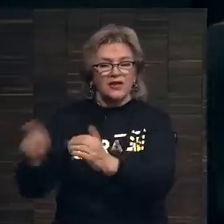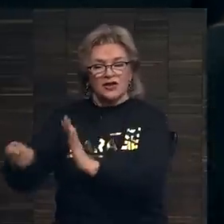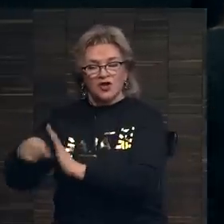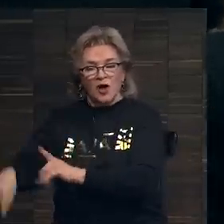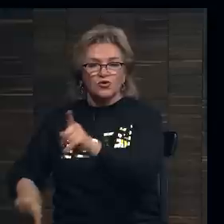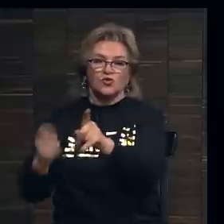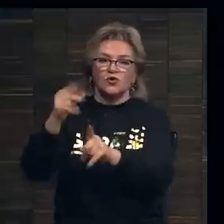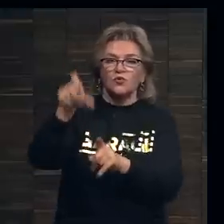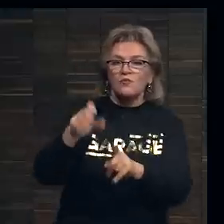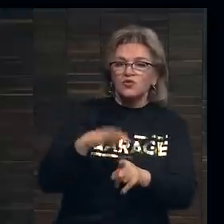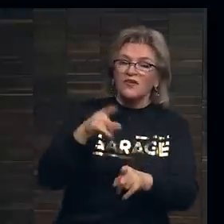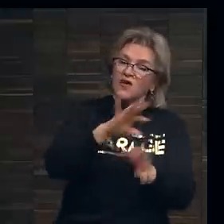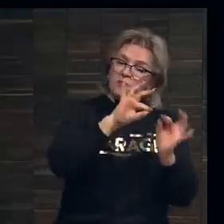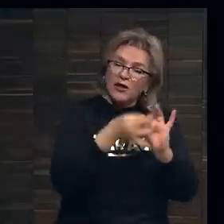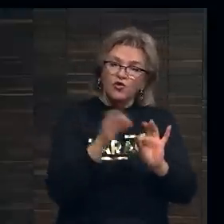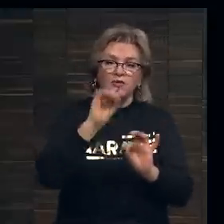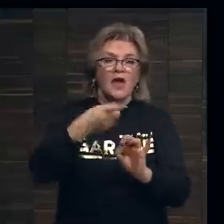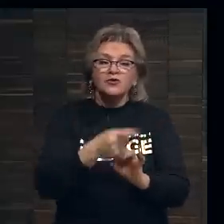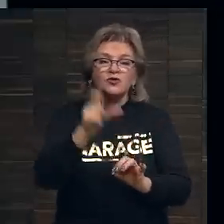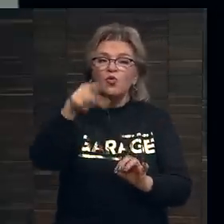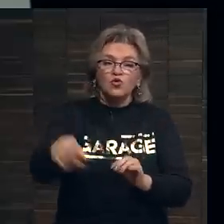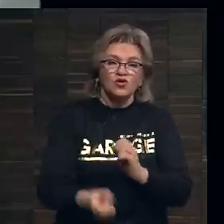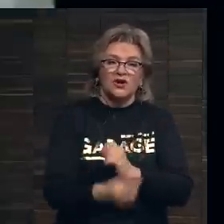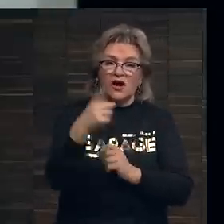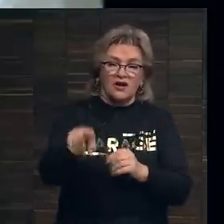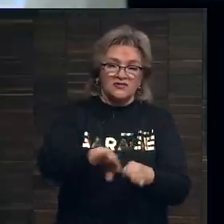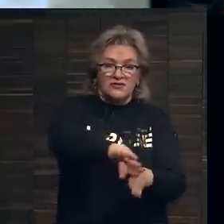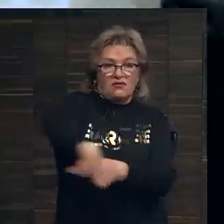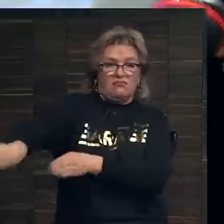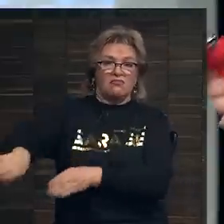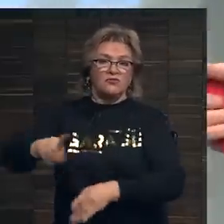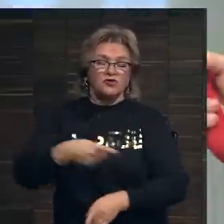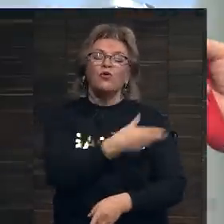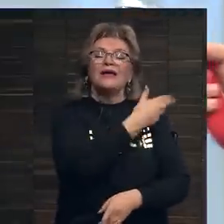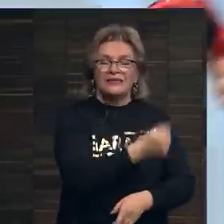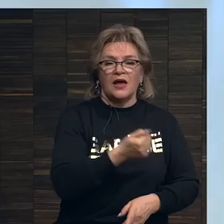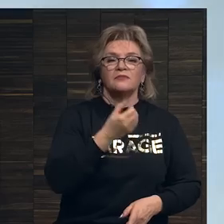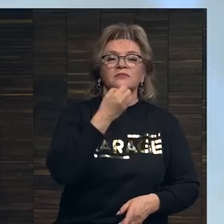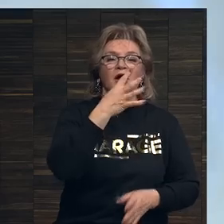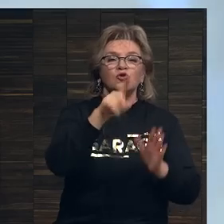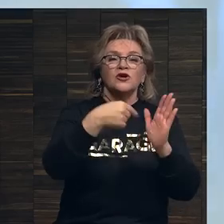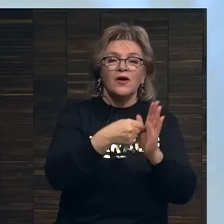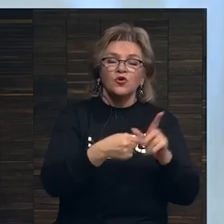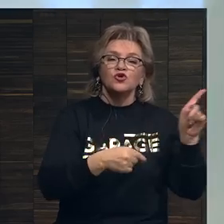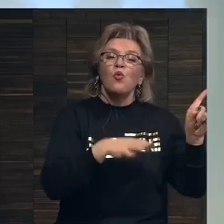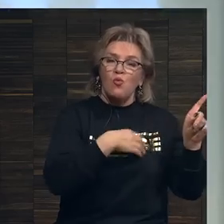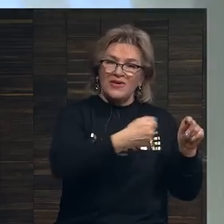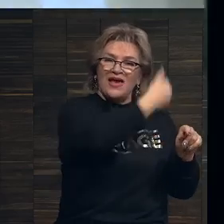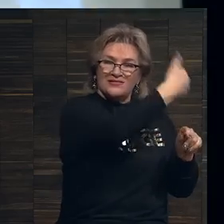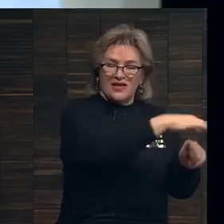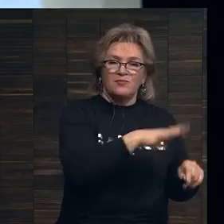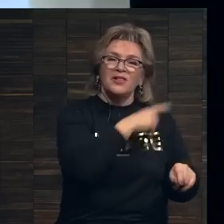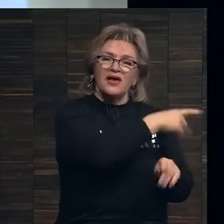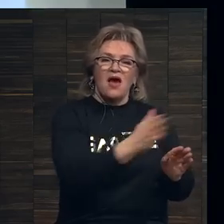аукционного дома. Может быть, вы можете поподробнее рассказать, почему художник оказывается исключен. Да, это хороший вопрос, и у меня на слайдах это было, но я